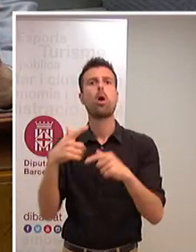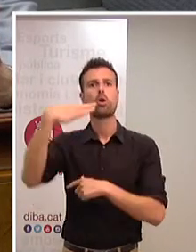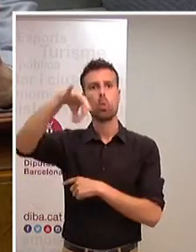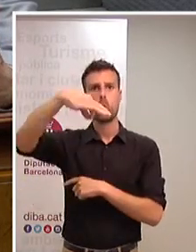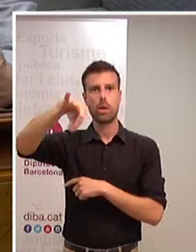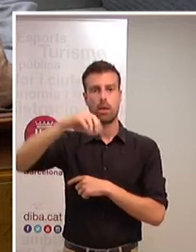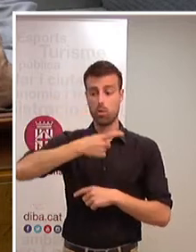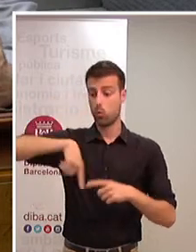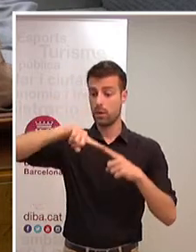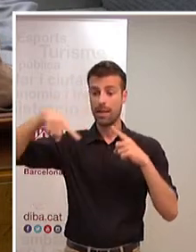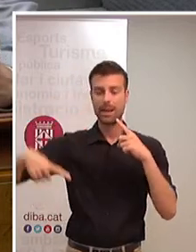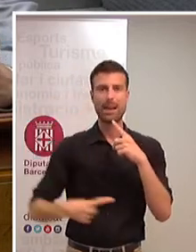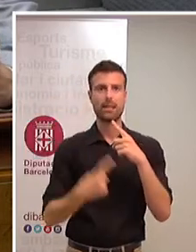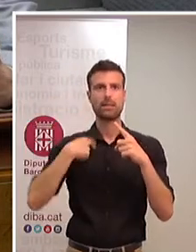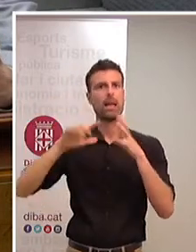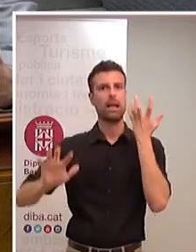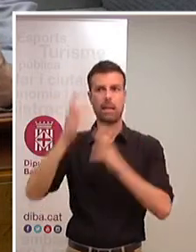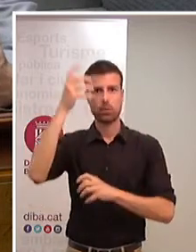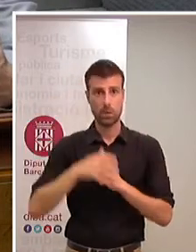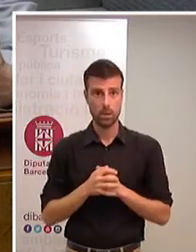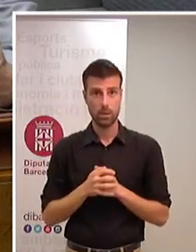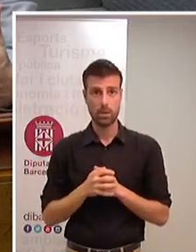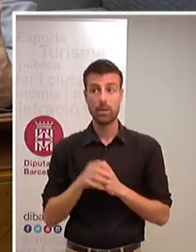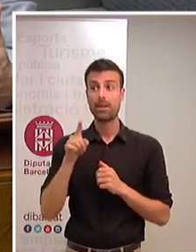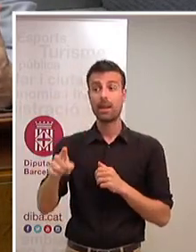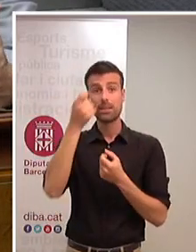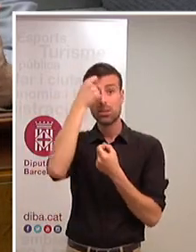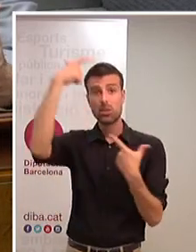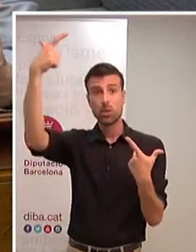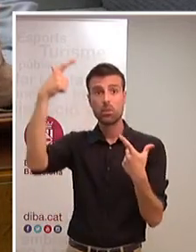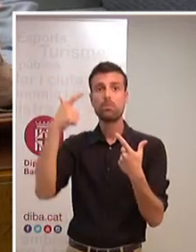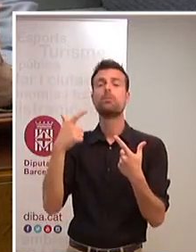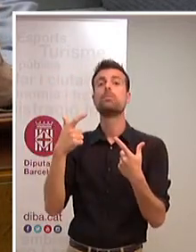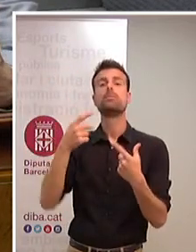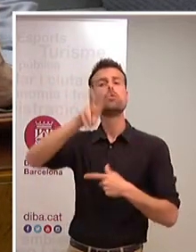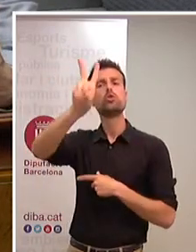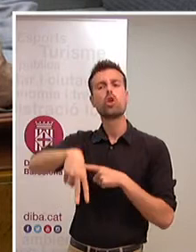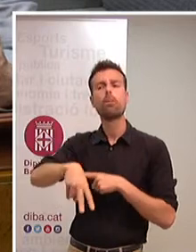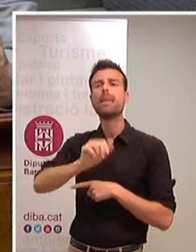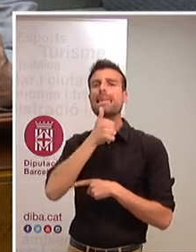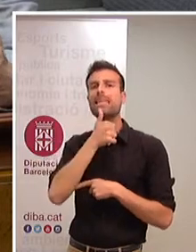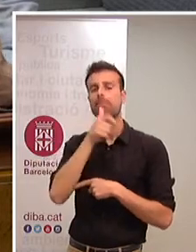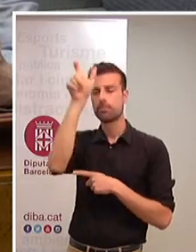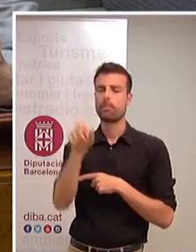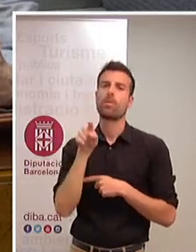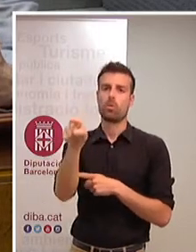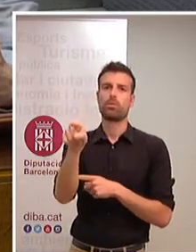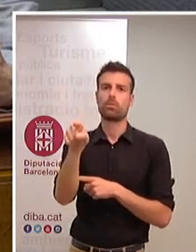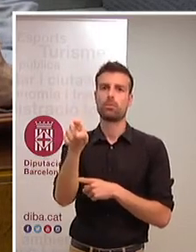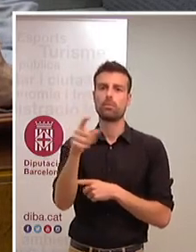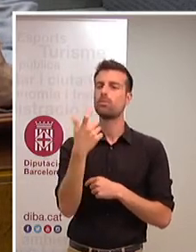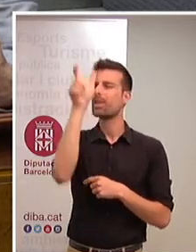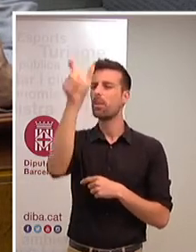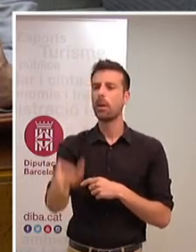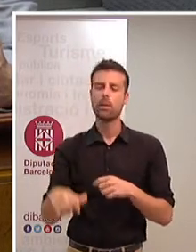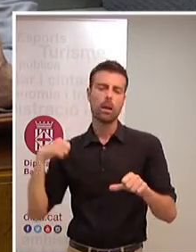la resta és pura anècdota. I aquest som ets tu. Aquest som és aquella persona que ho ha donat tot sempre